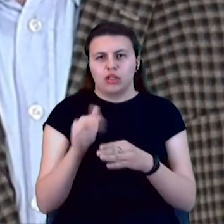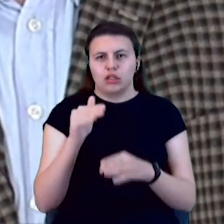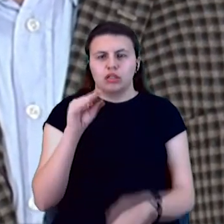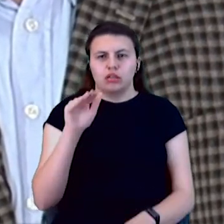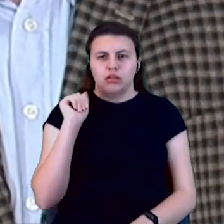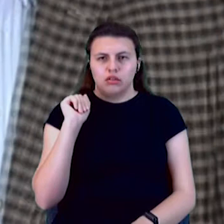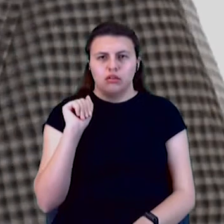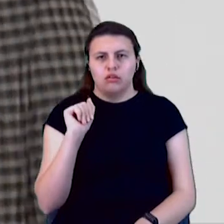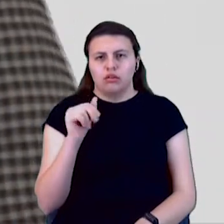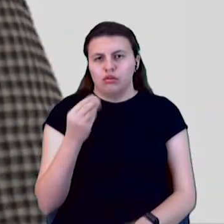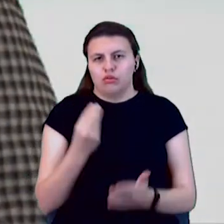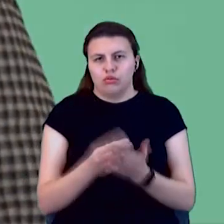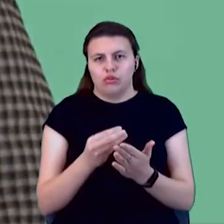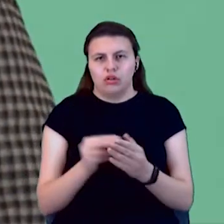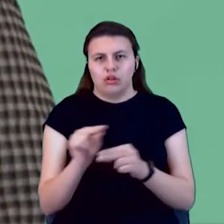Краматорська?